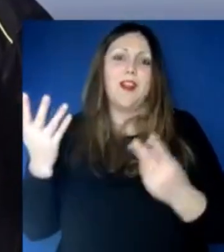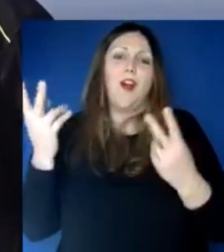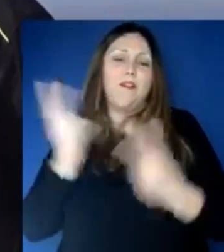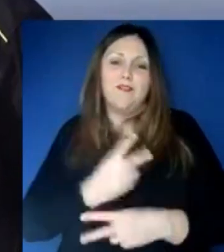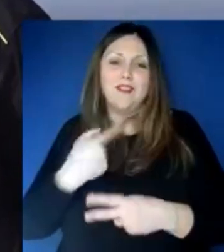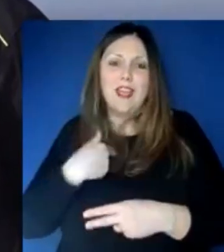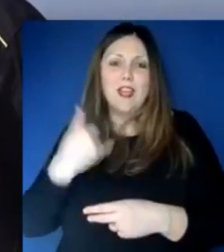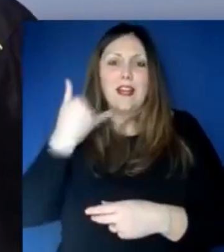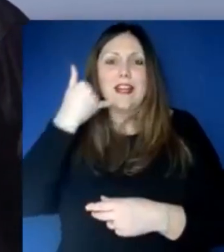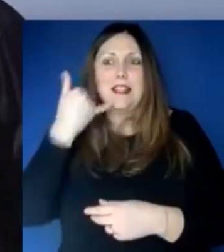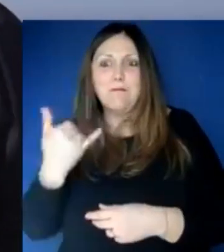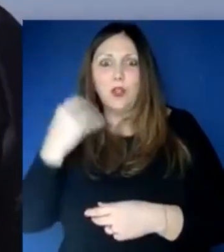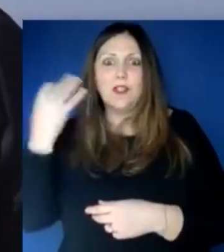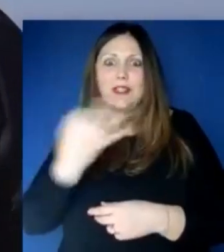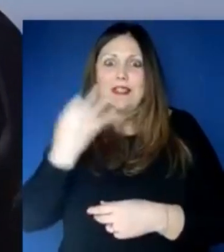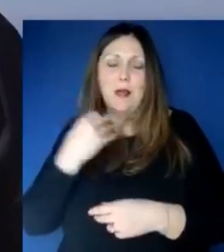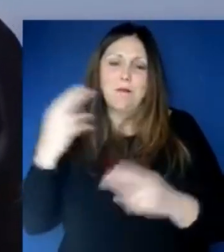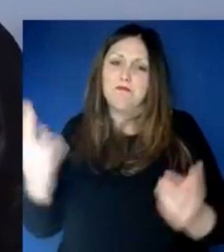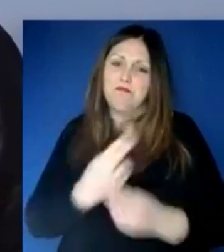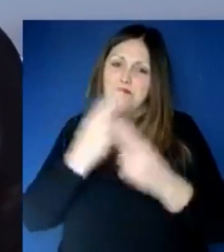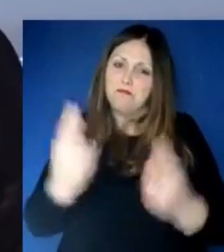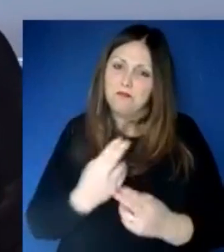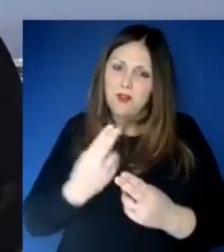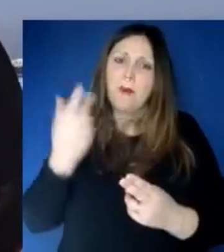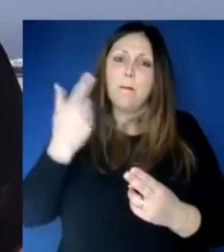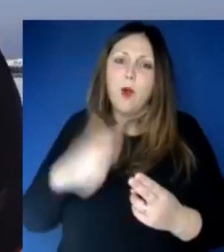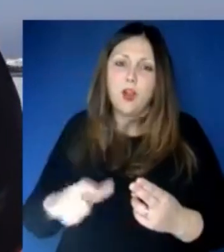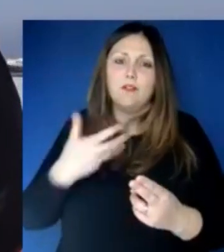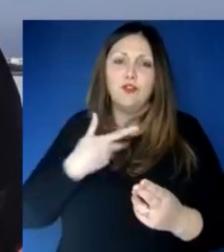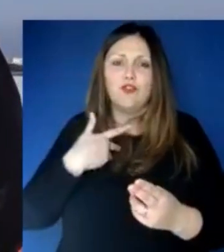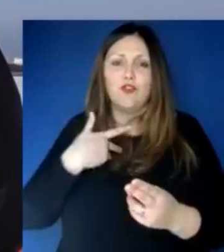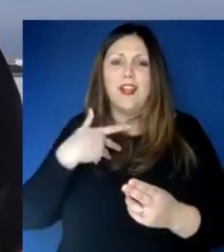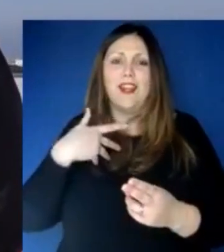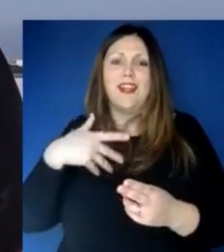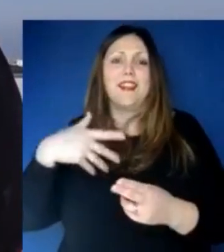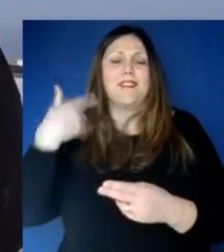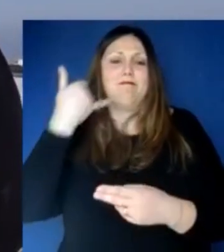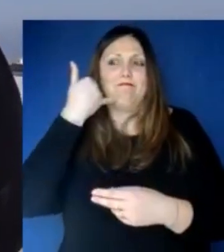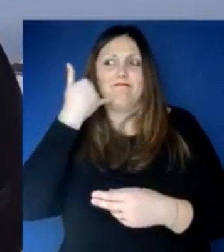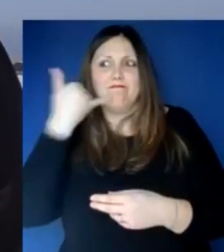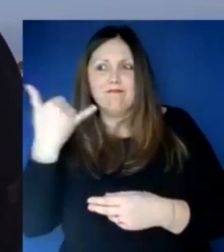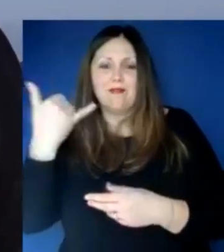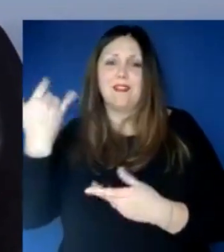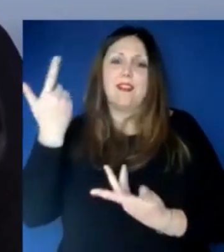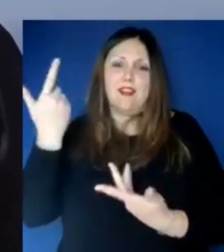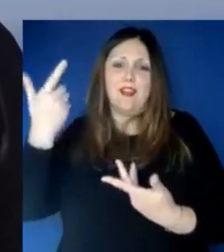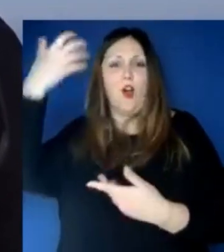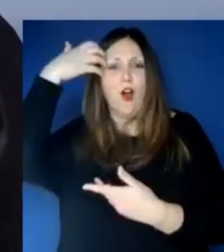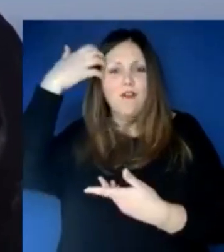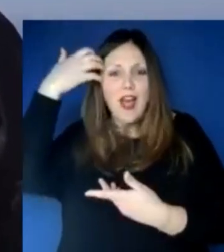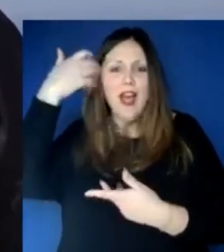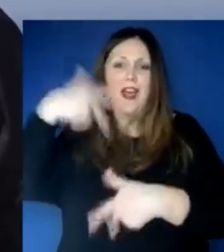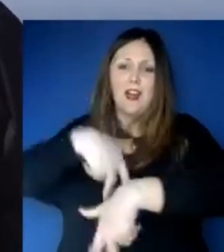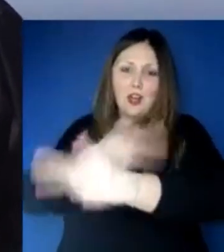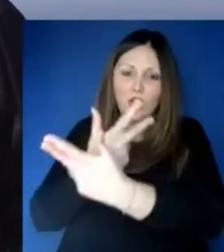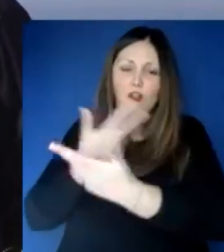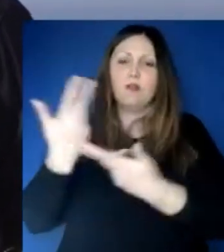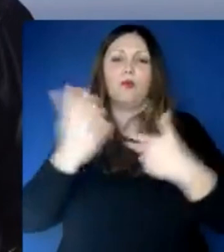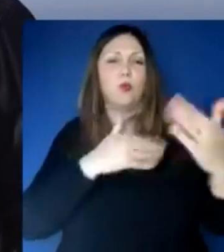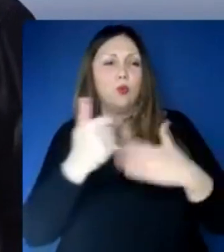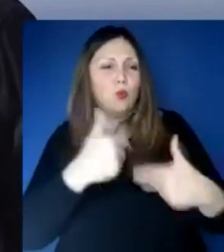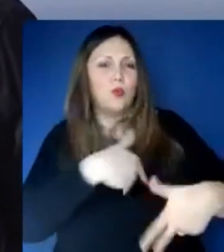con gli assessori, con le strutture, però questo rapporto stretto con i pugliesi è stato fondamentale perché ci sono state serate